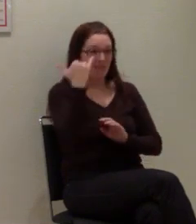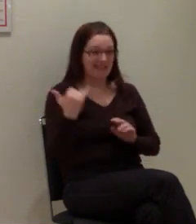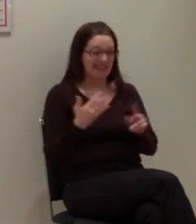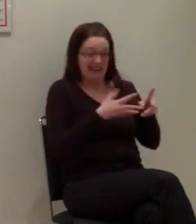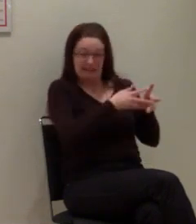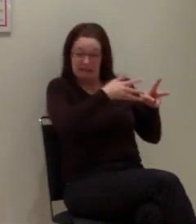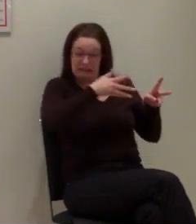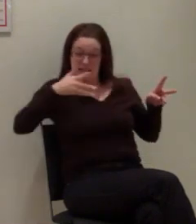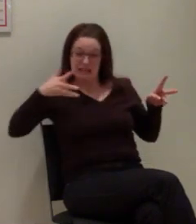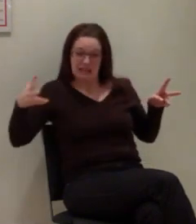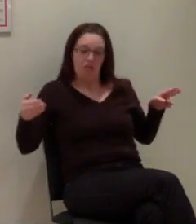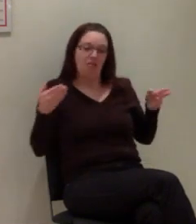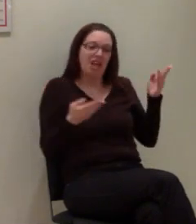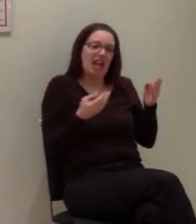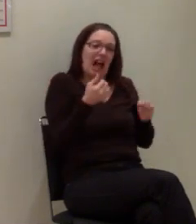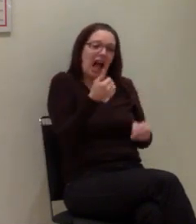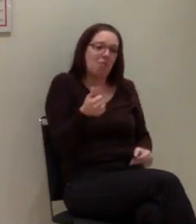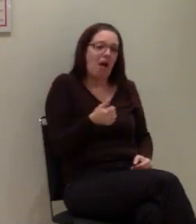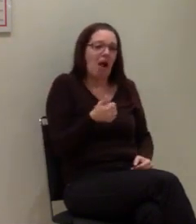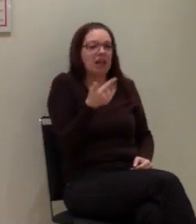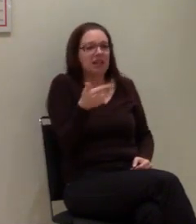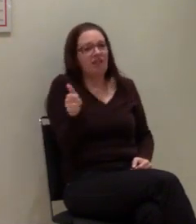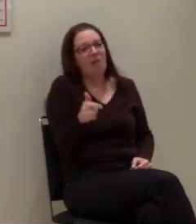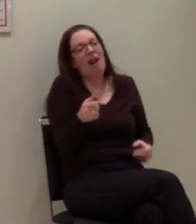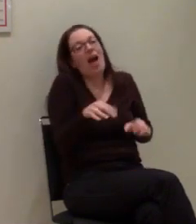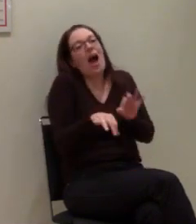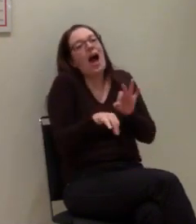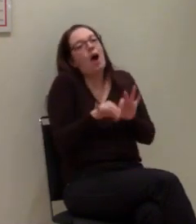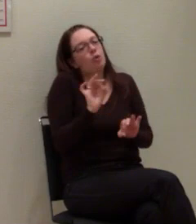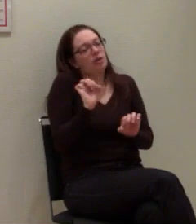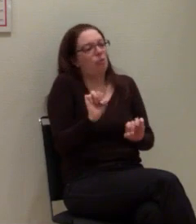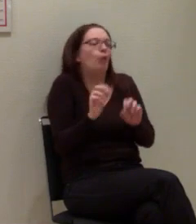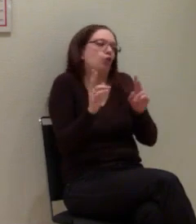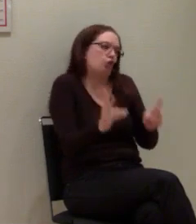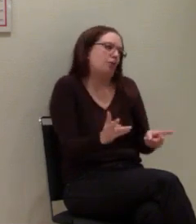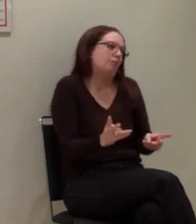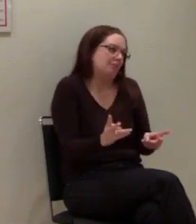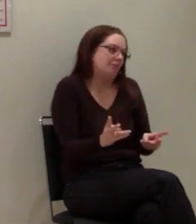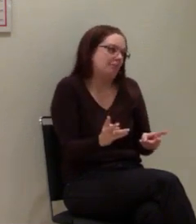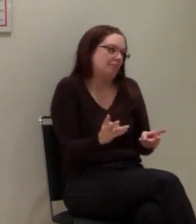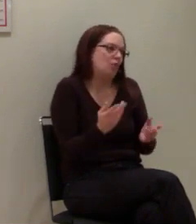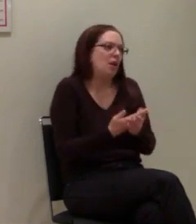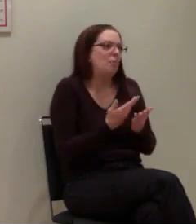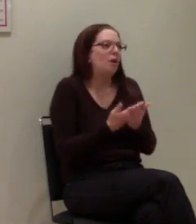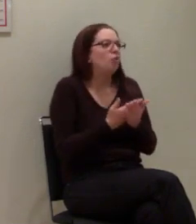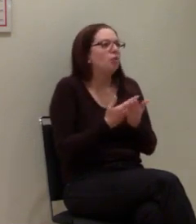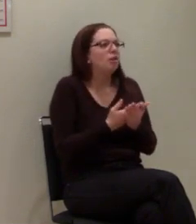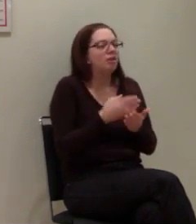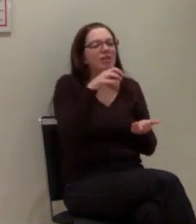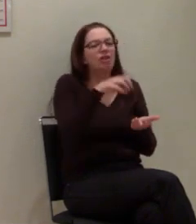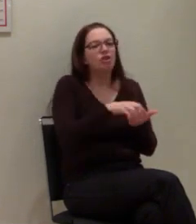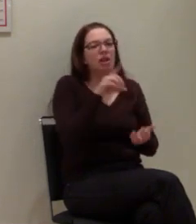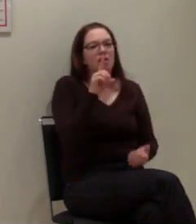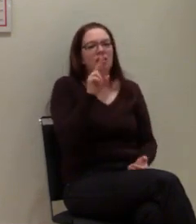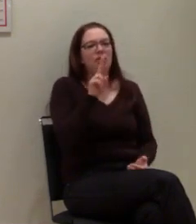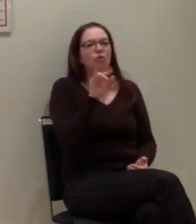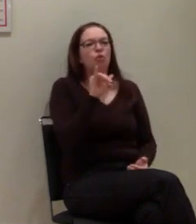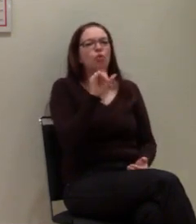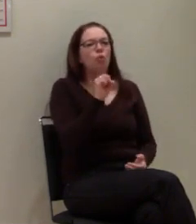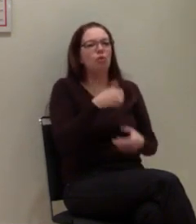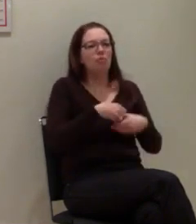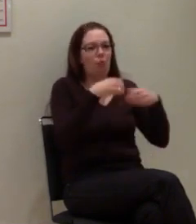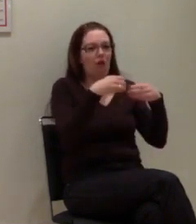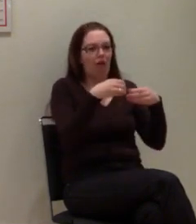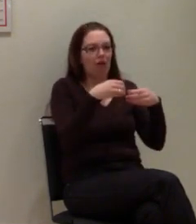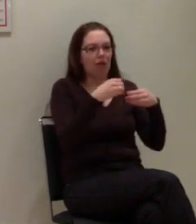Das könnte auch natürlich in der Situation vorkommen, wie was in Duisburg hatten, wo die Massenpanik war, wo die Handynetze auch